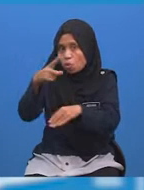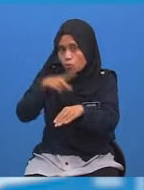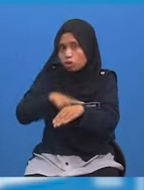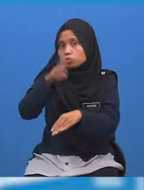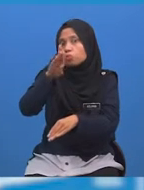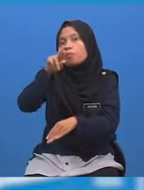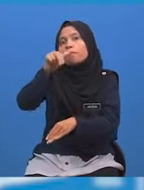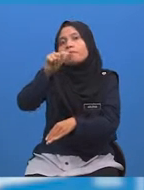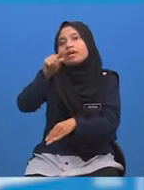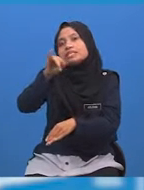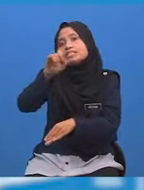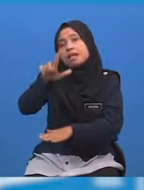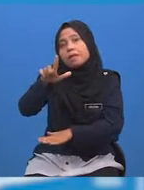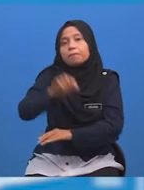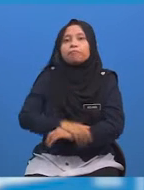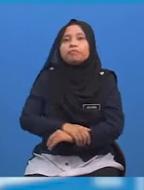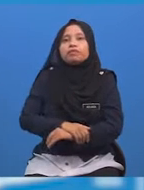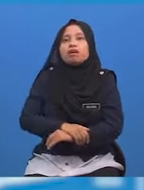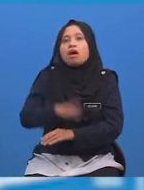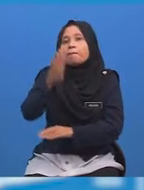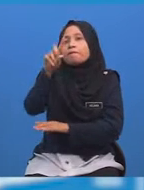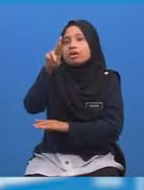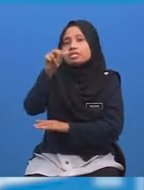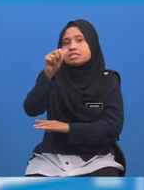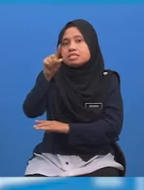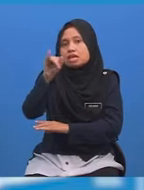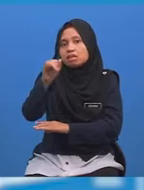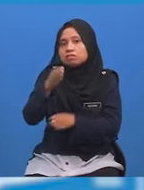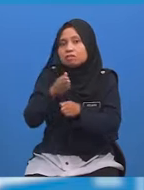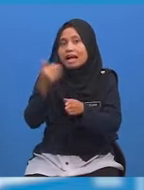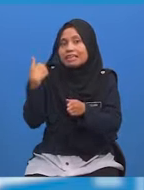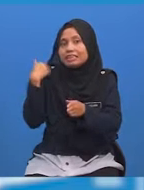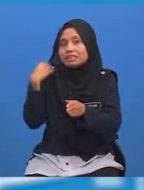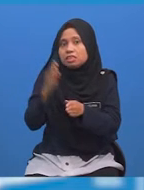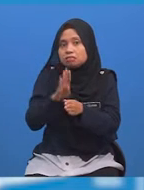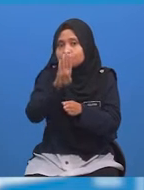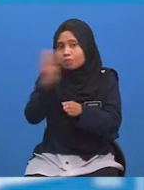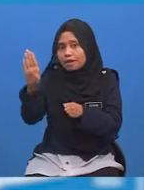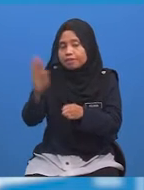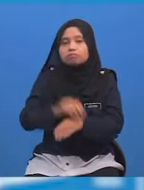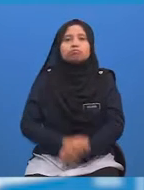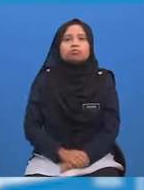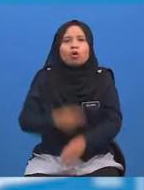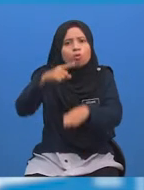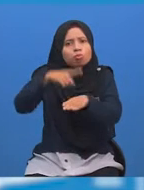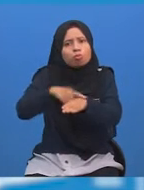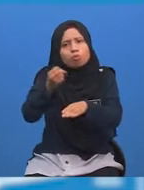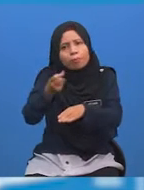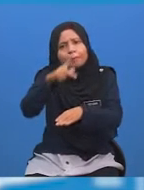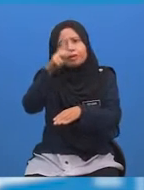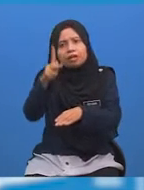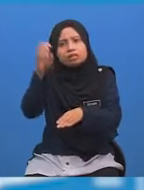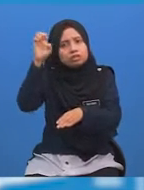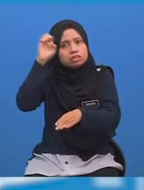pagi waktu di Brazil Brazil berada di sebelah barat Pukul